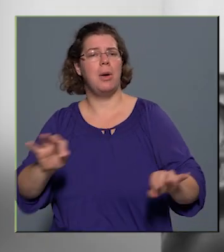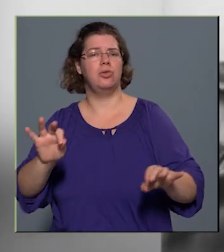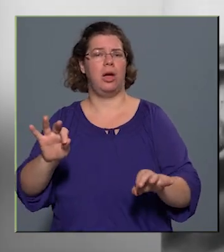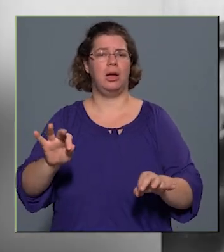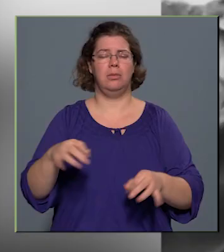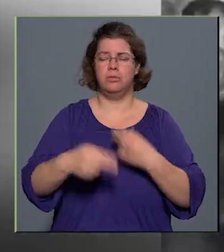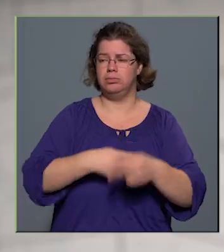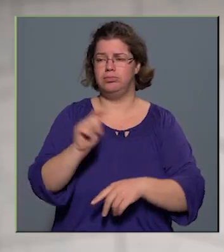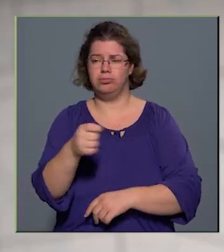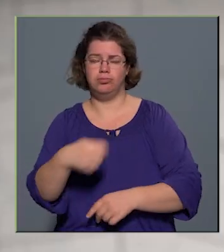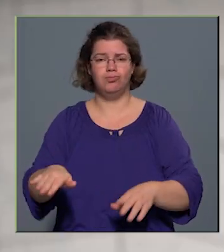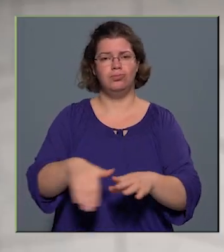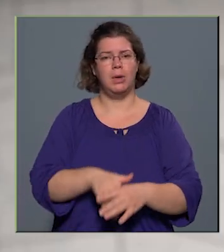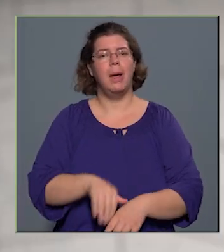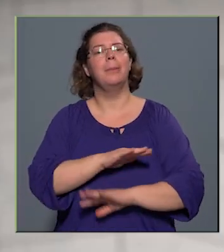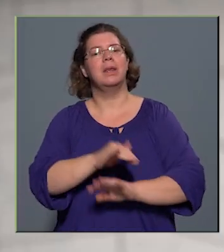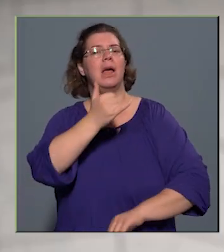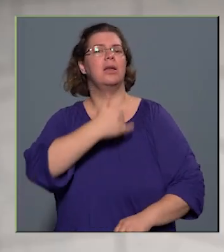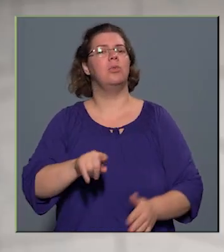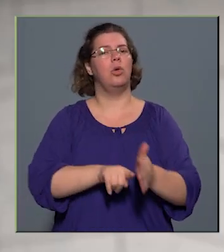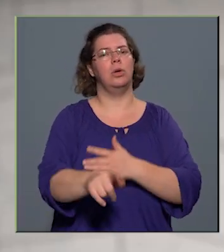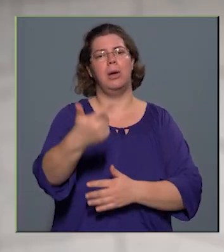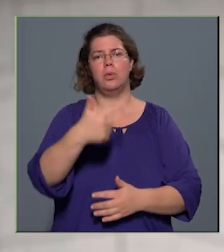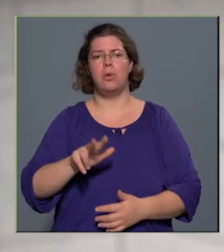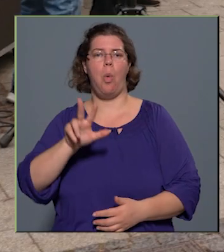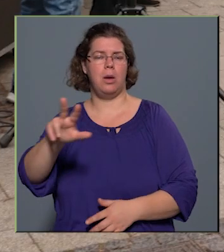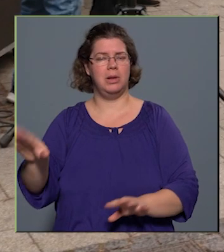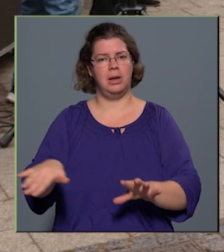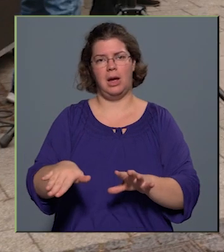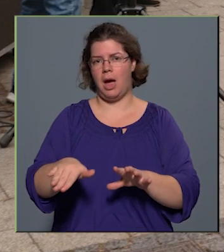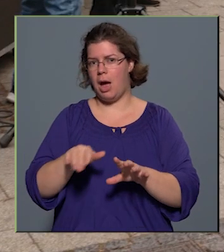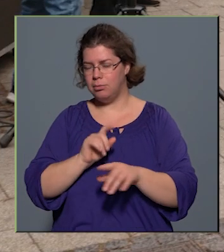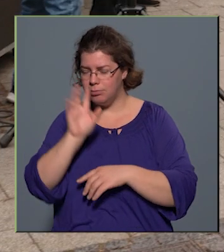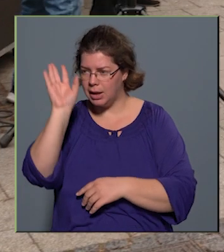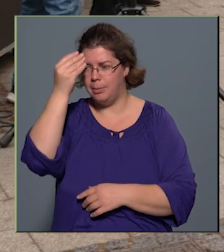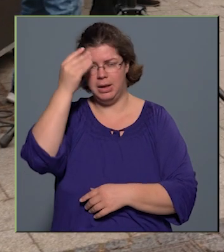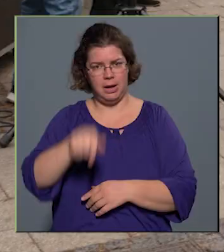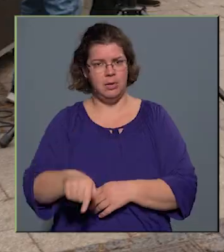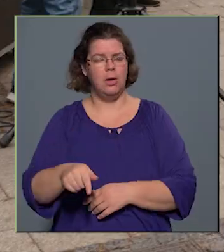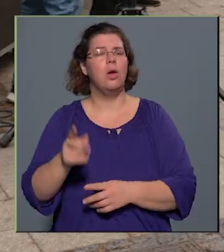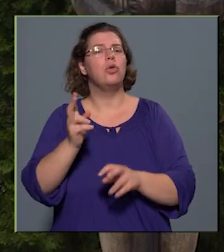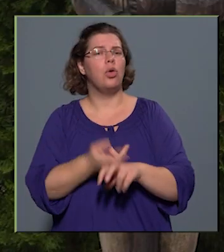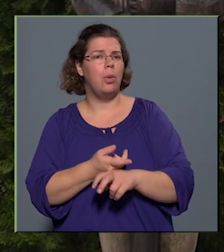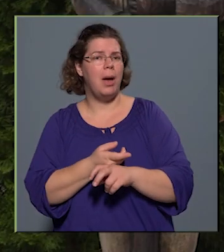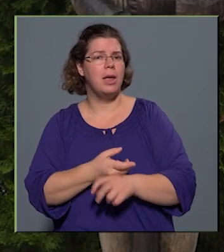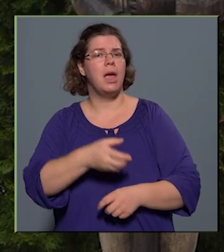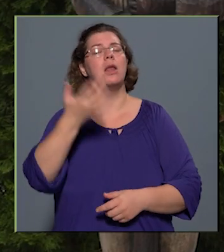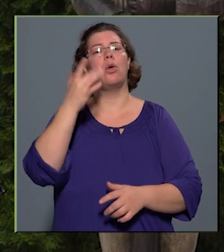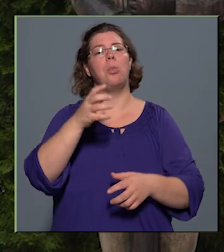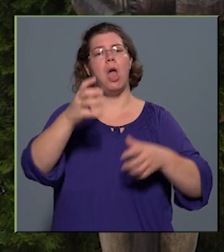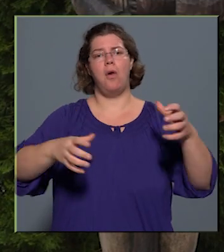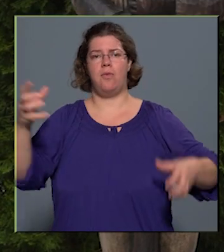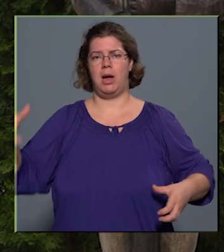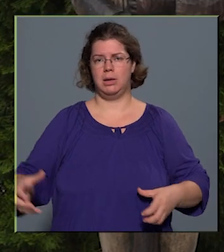vettek, minden év október 23-án megemlékezünk. Kőbányán a Kőrösi Csoma sétányon elhelyezett kopjafáknál tartott